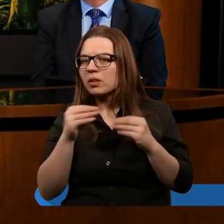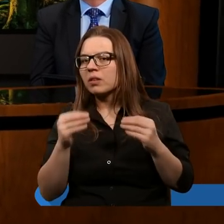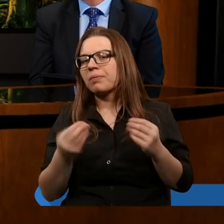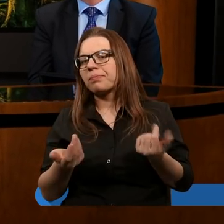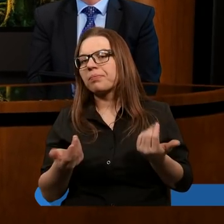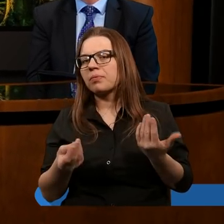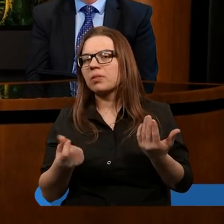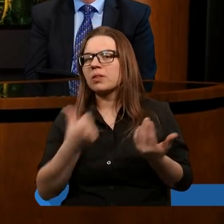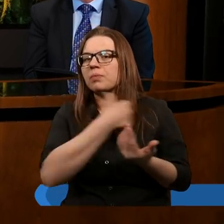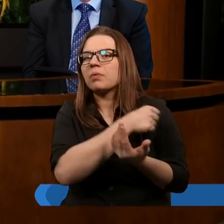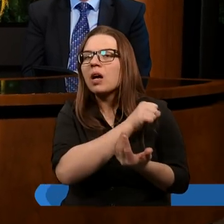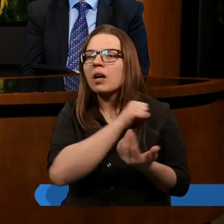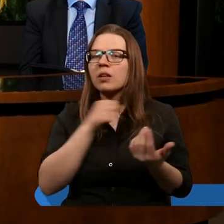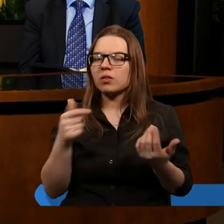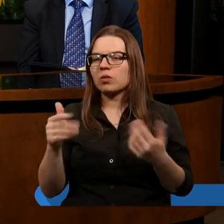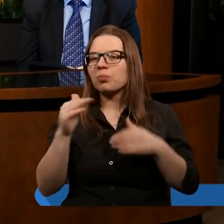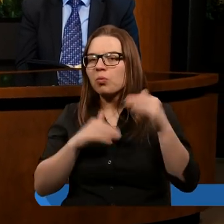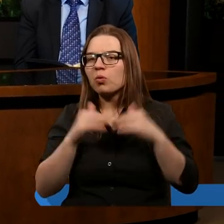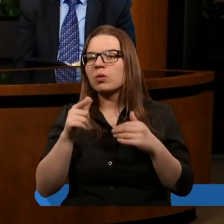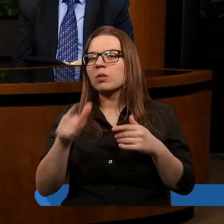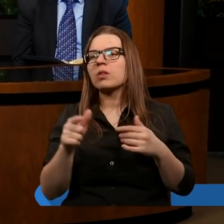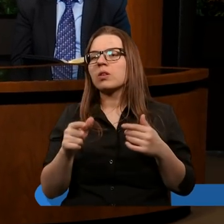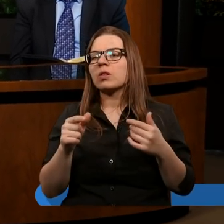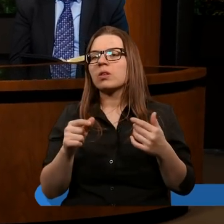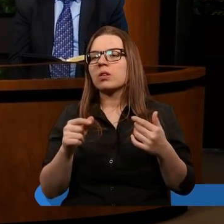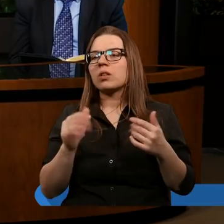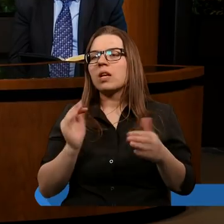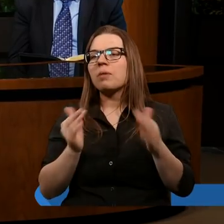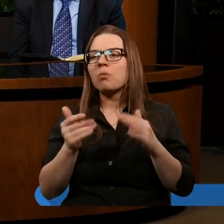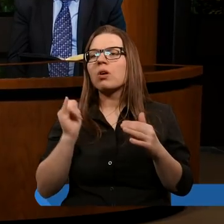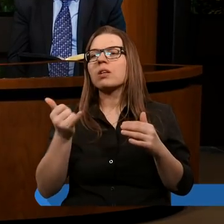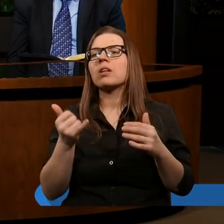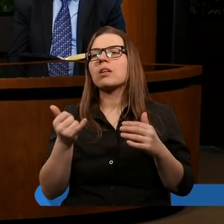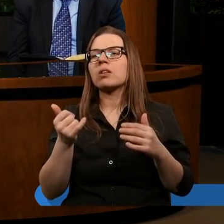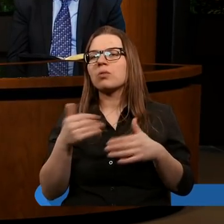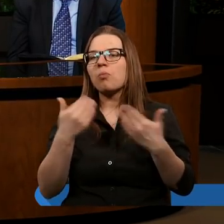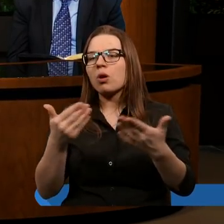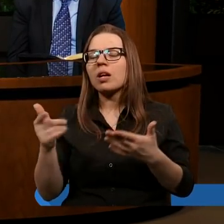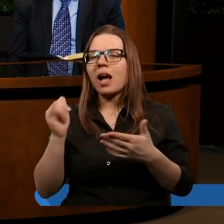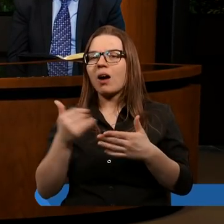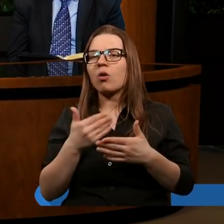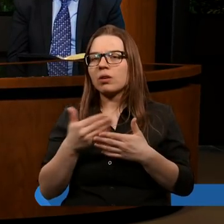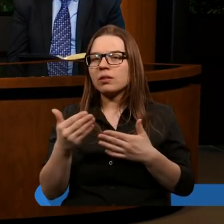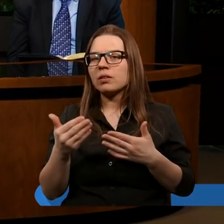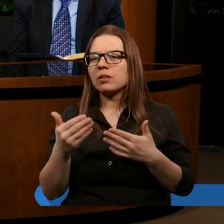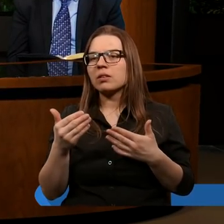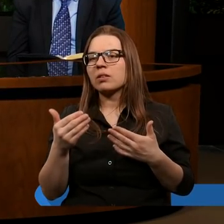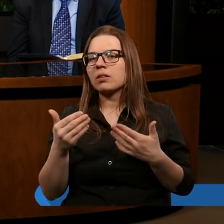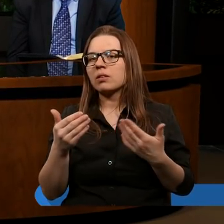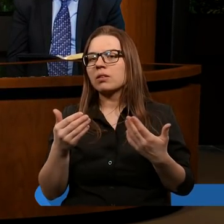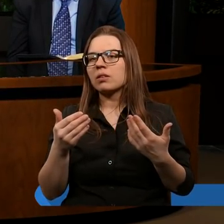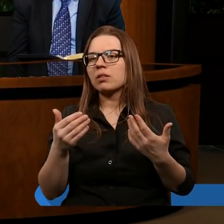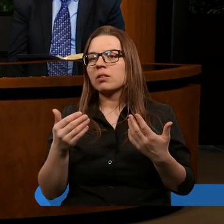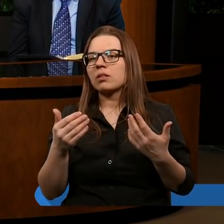Chrześcijaństwo rozbudowane buduje prawdopodobnie Konstantyn Wieli i Deschner podaje, że około tony złota